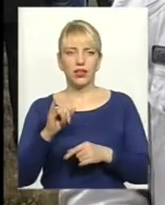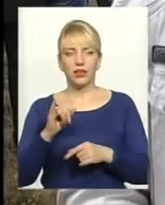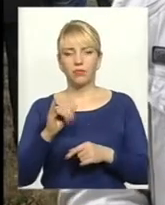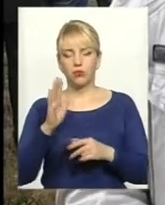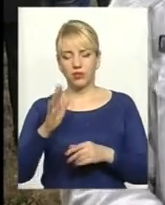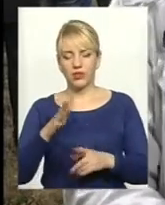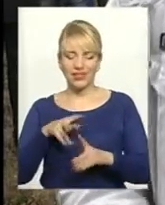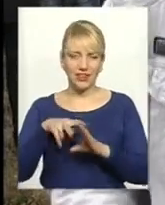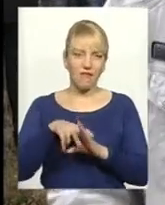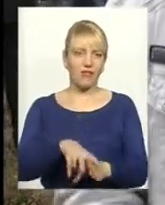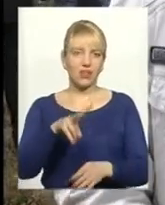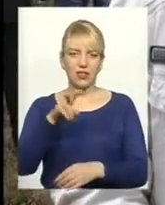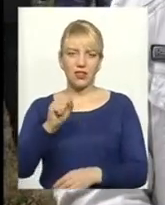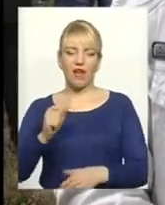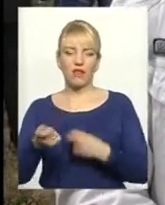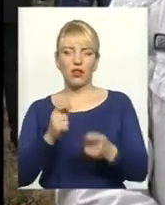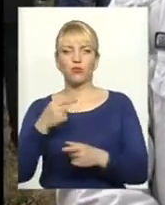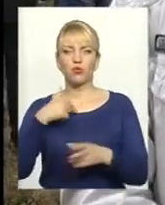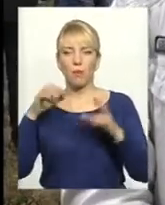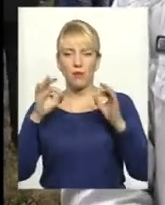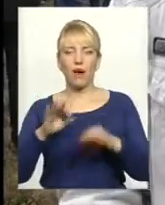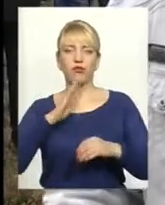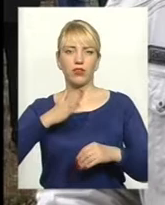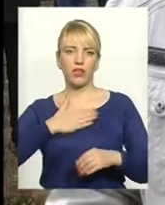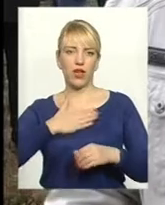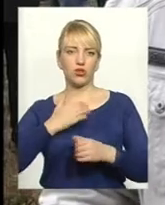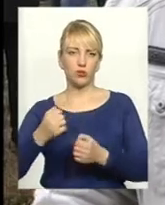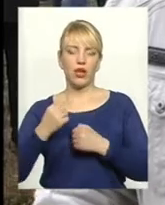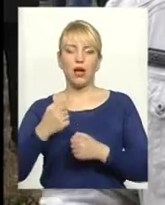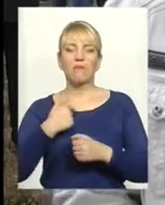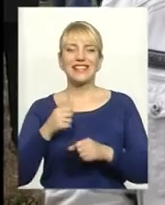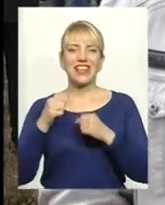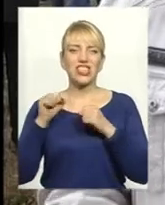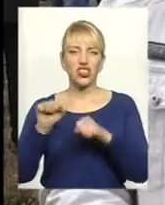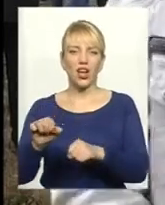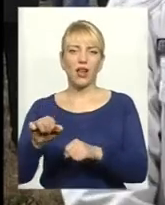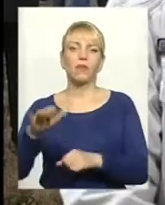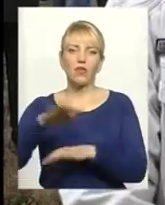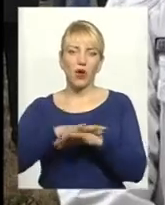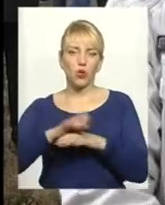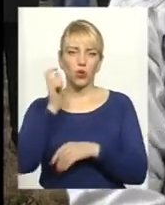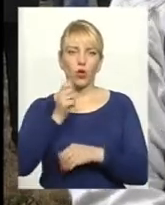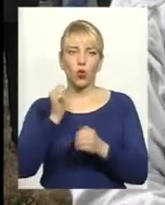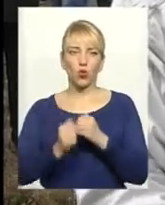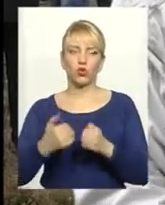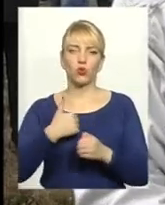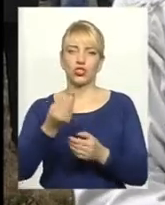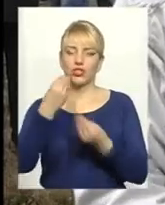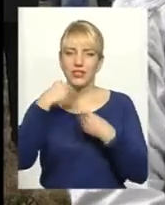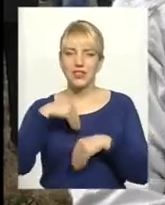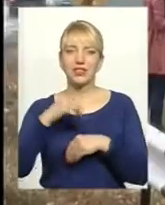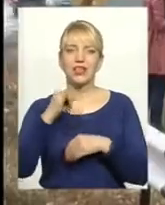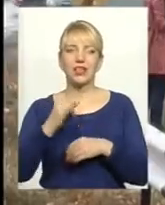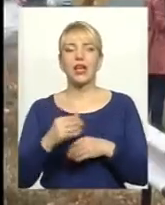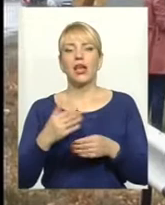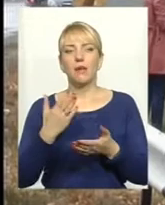тиснути на владу, тому що правда на нашому боці і ми стоїмо за весь народ України, тому що кожен хоче з'їсти і мати змогу